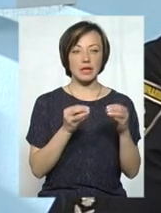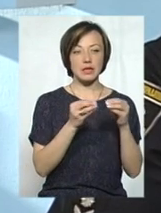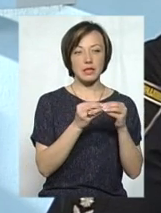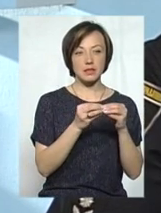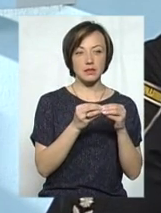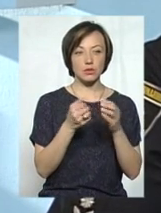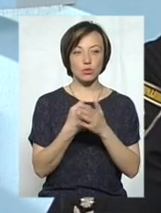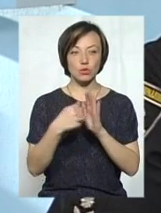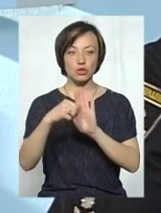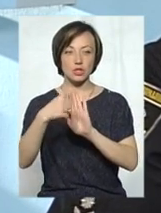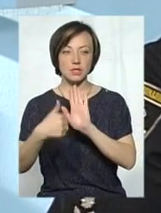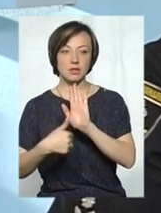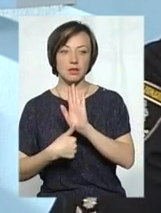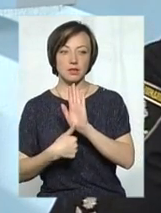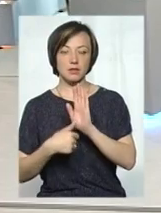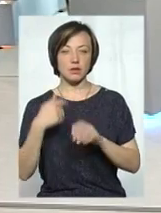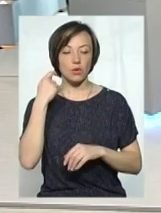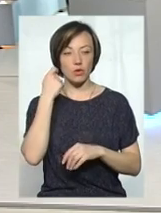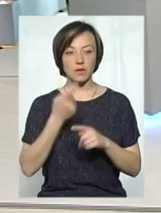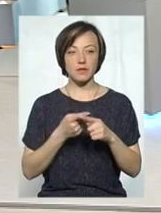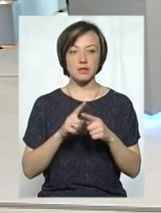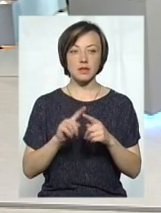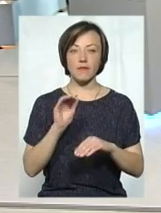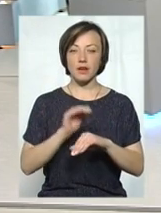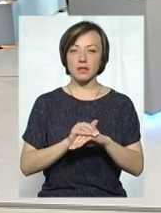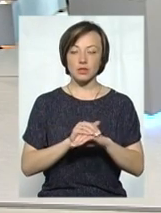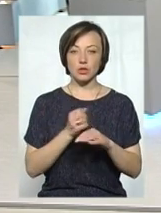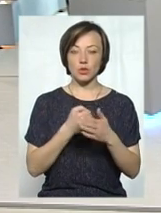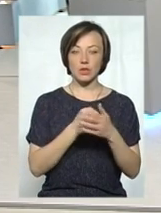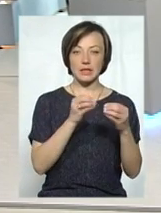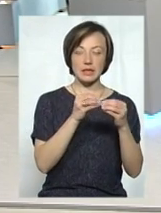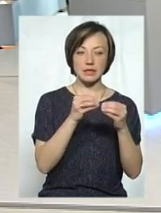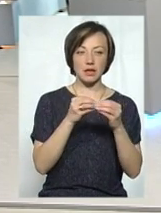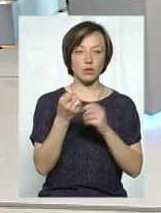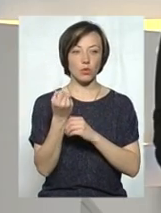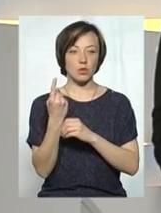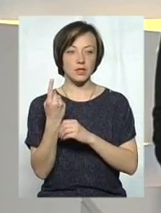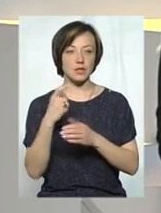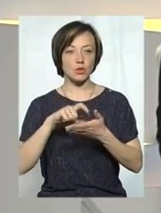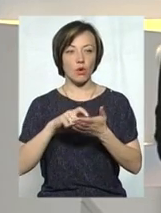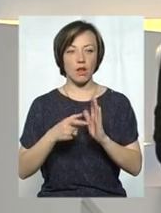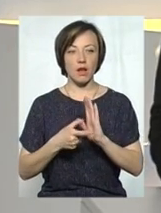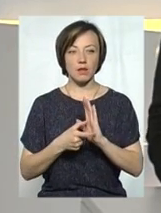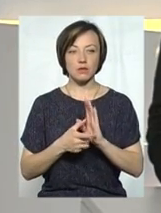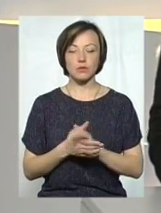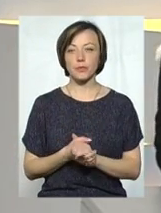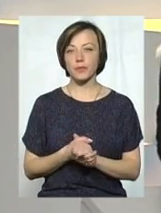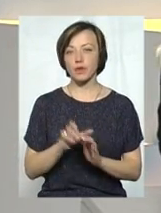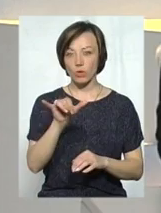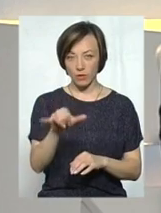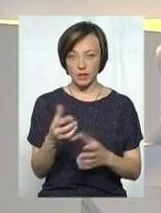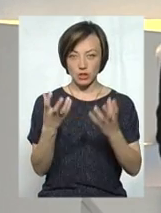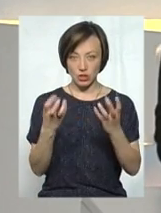до 16 років, це фактично до 10-11 класу. Пані Анно, а у вас були ще менші дітки